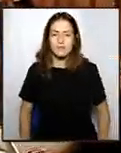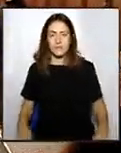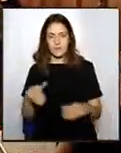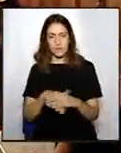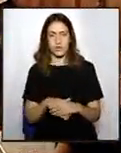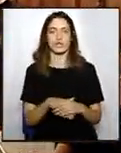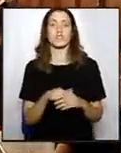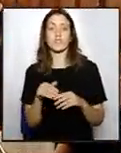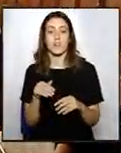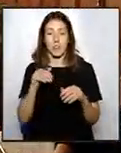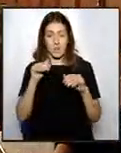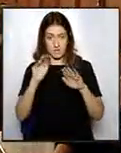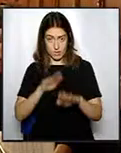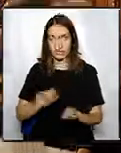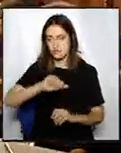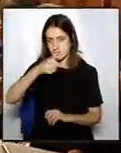Queden aprovades les mesures.